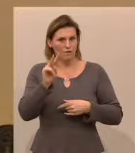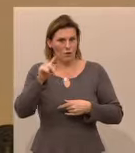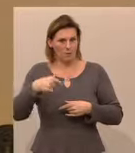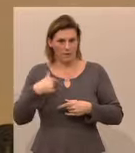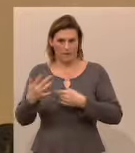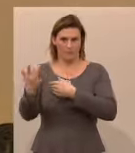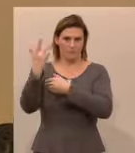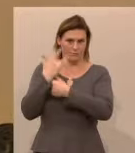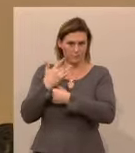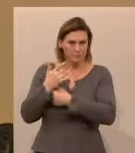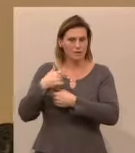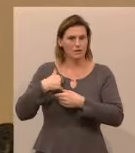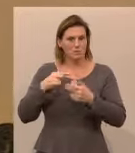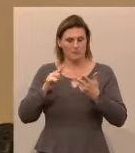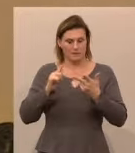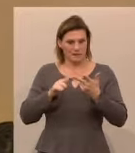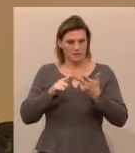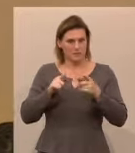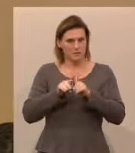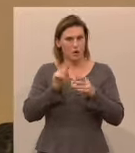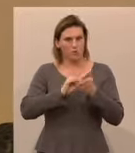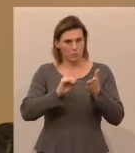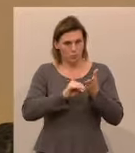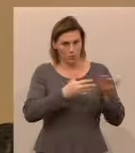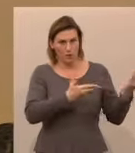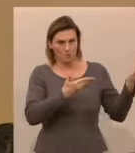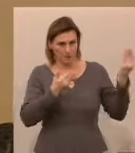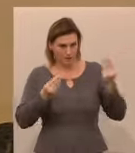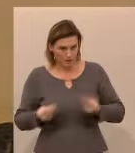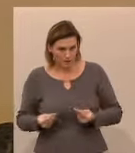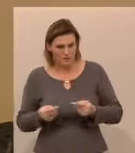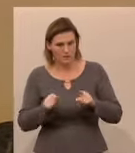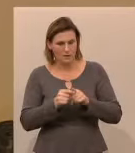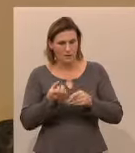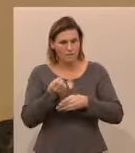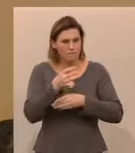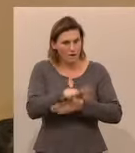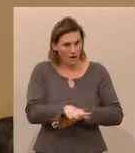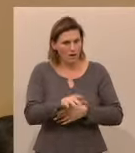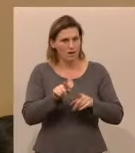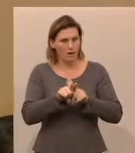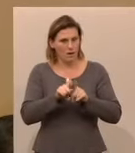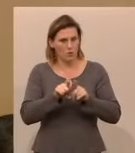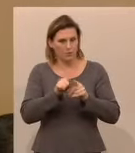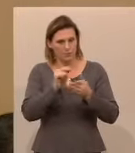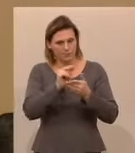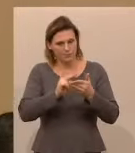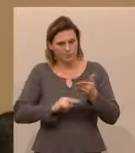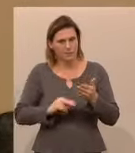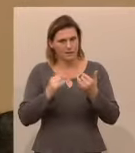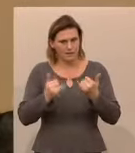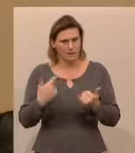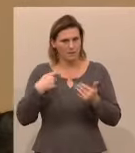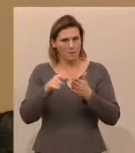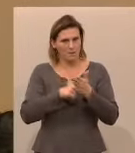passiert. Ich werde mir drittens das Protokoll kommen lassen und den Fall Nehammer und den Fall, der jetzt passiert